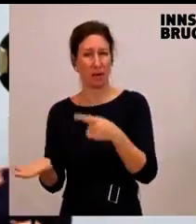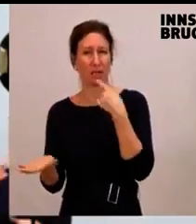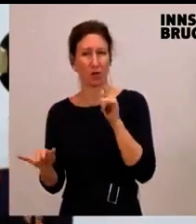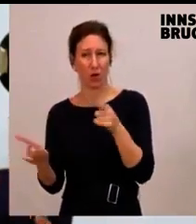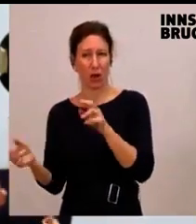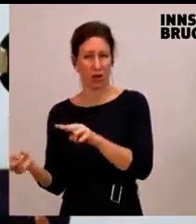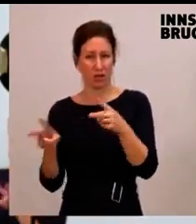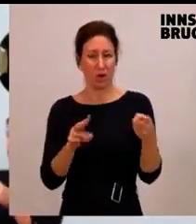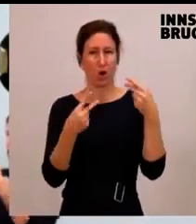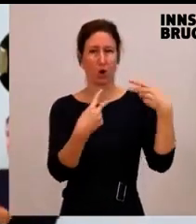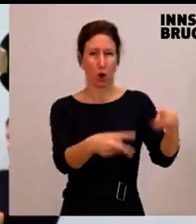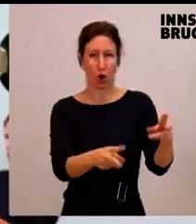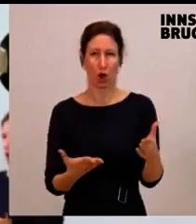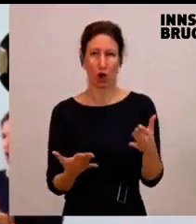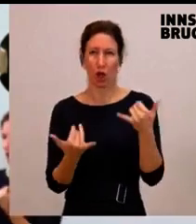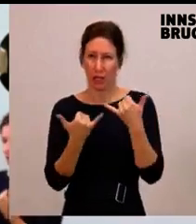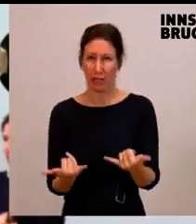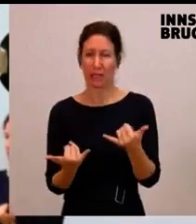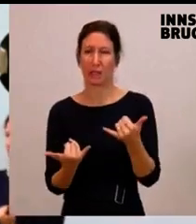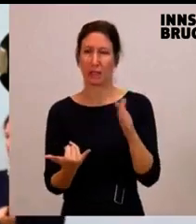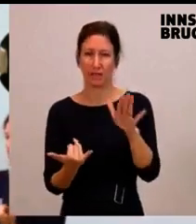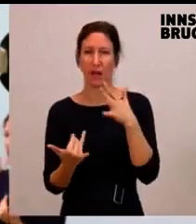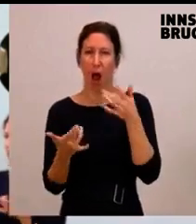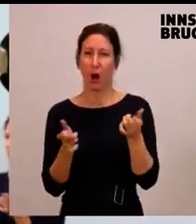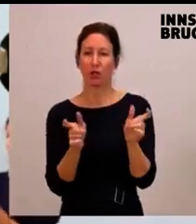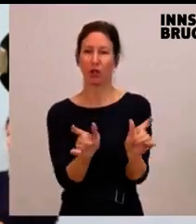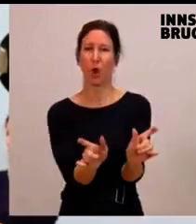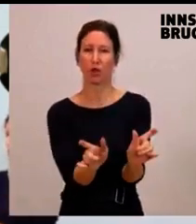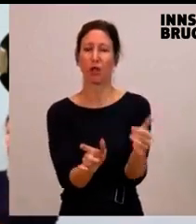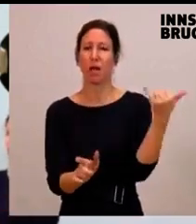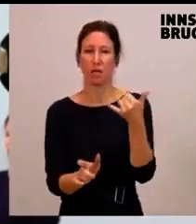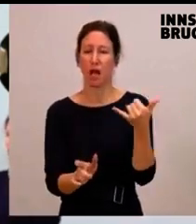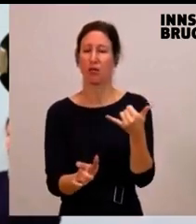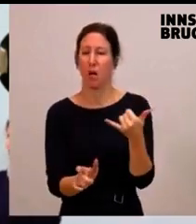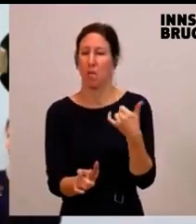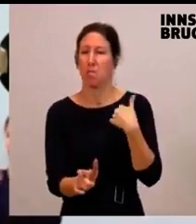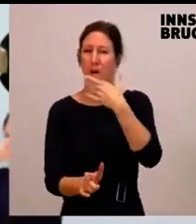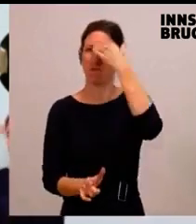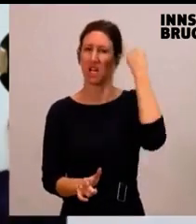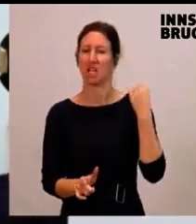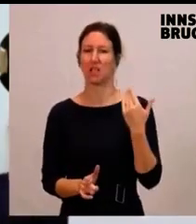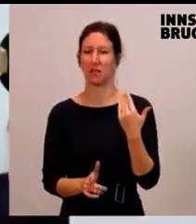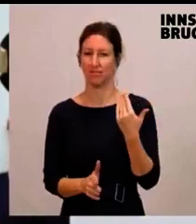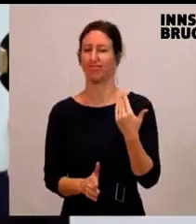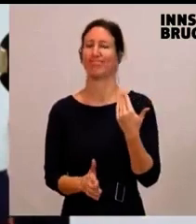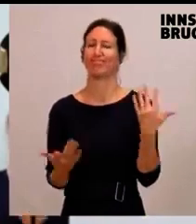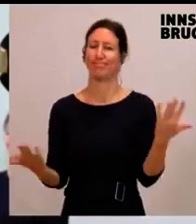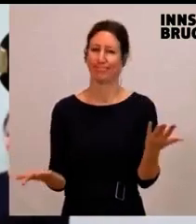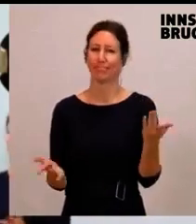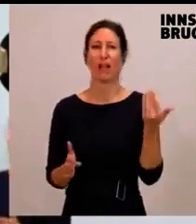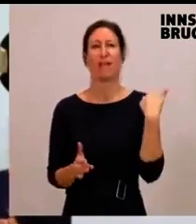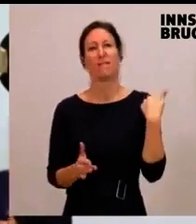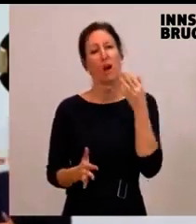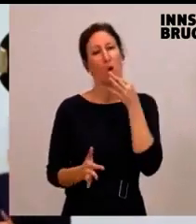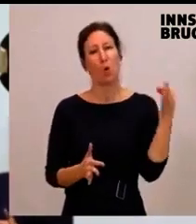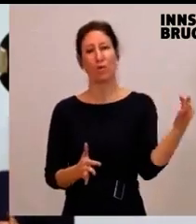Frau Stadträtin zurückgeht, schließen Sie von Ihrer Fraktion aus. Im Jänner haben Sie sich da nicht mehr daran erinnern können. Ja, letztendlich, es hat auch eine Umfrage